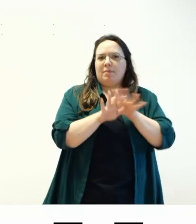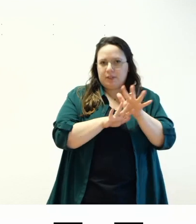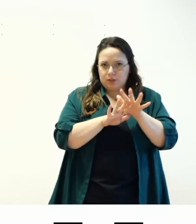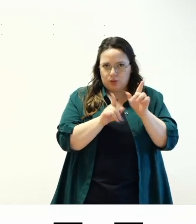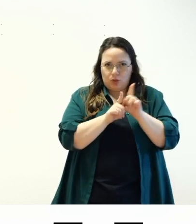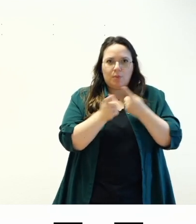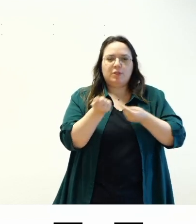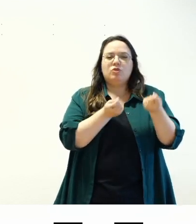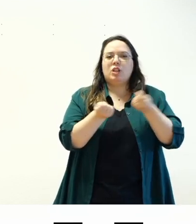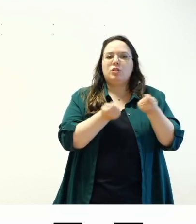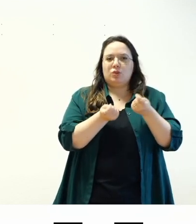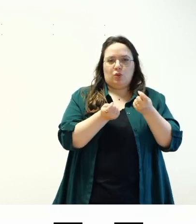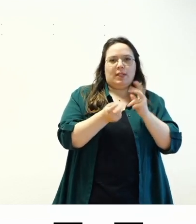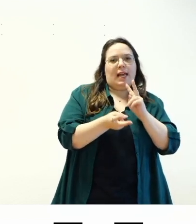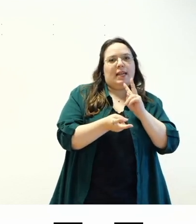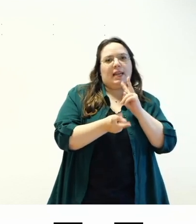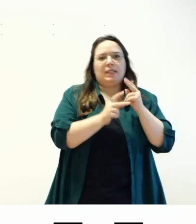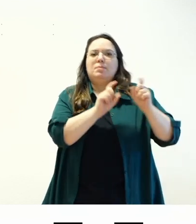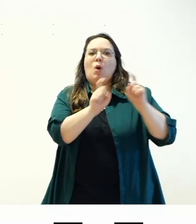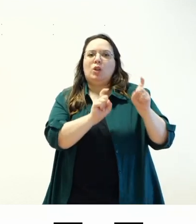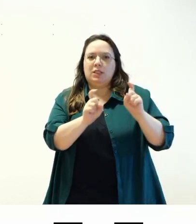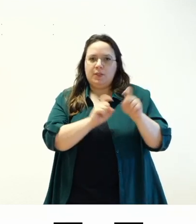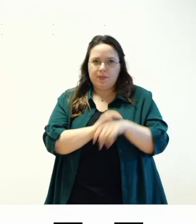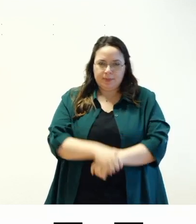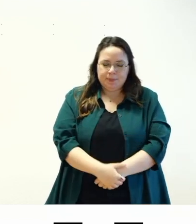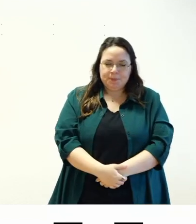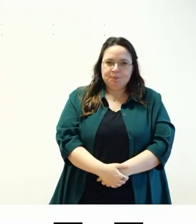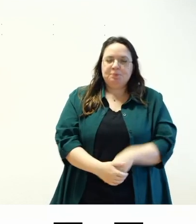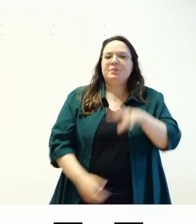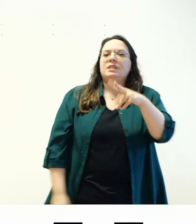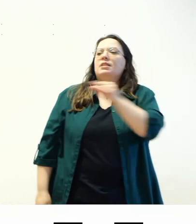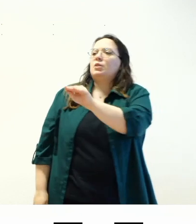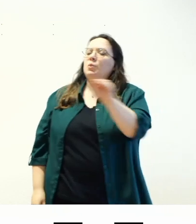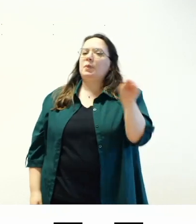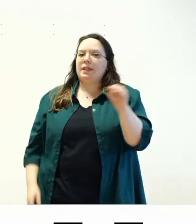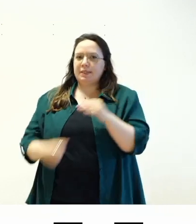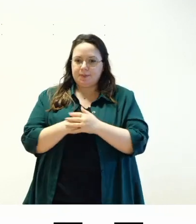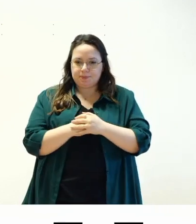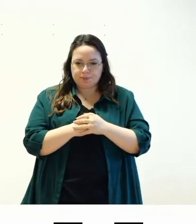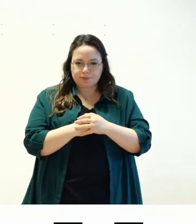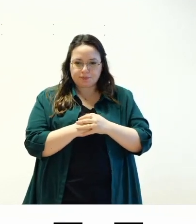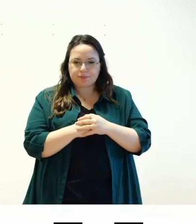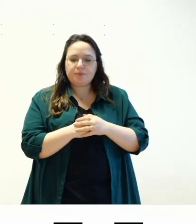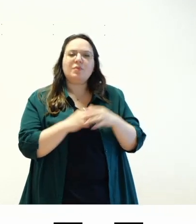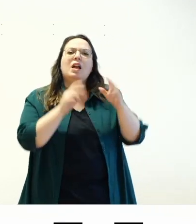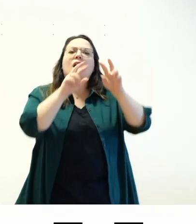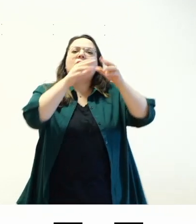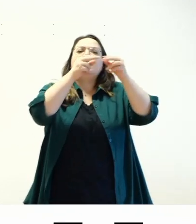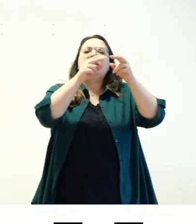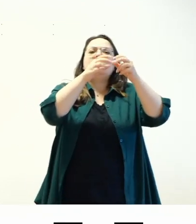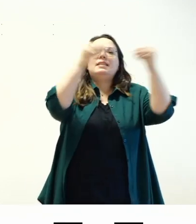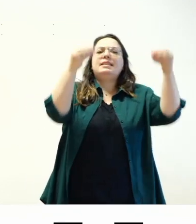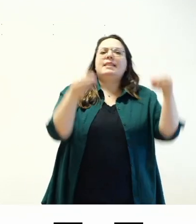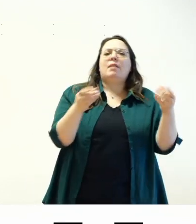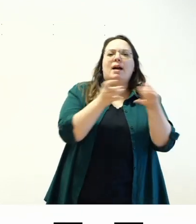gestione del responsive terza domanda è sono meglio i temi classici o meglio quelli a blocchi questa è una domanda che